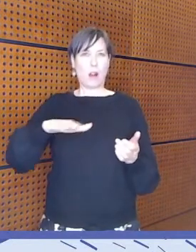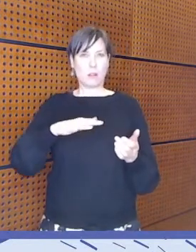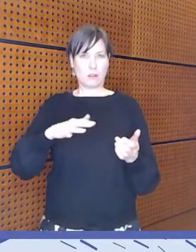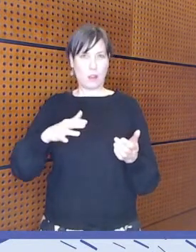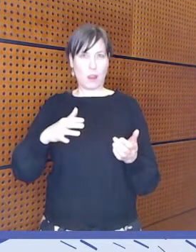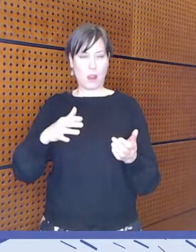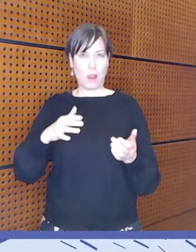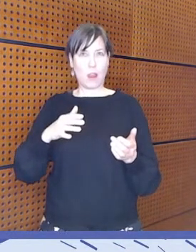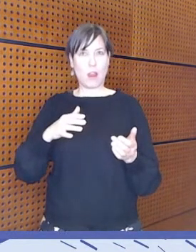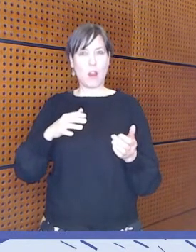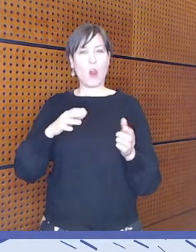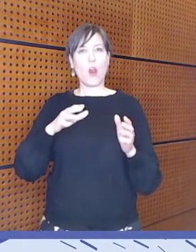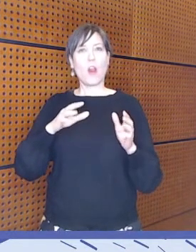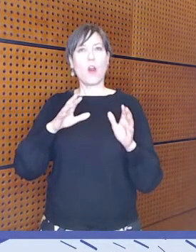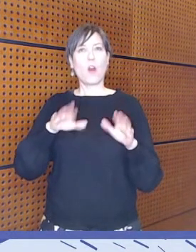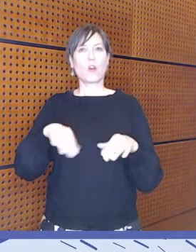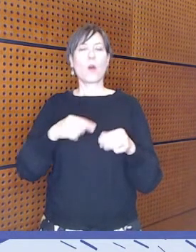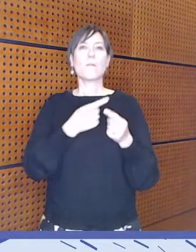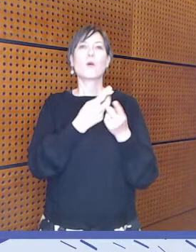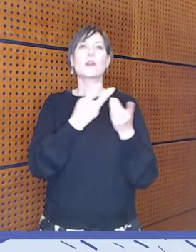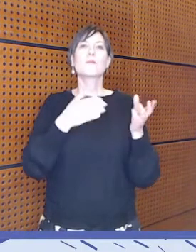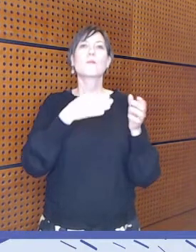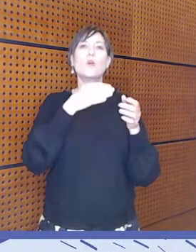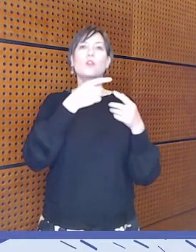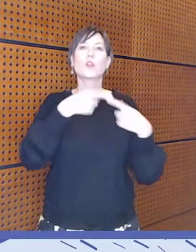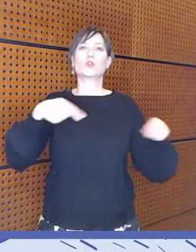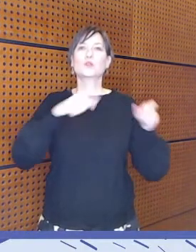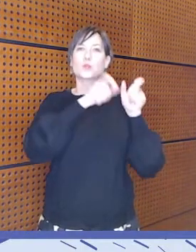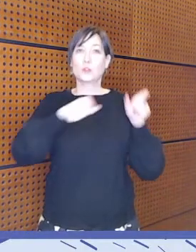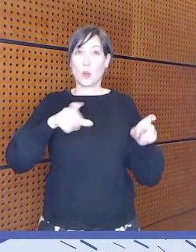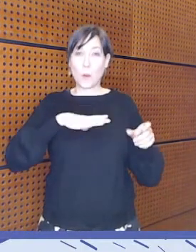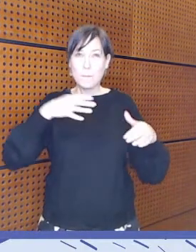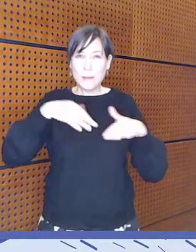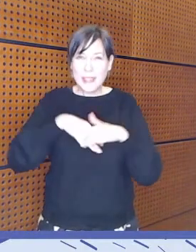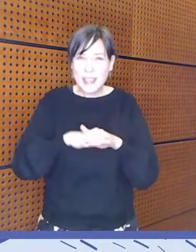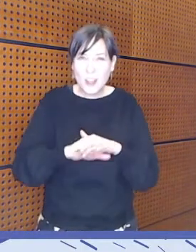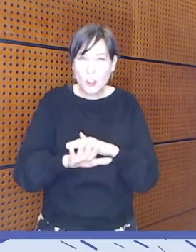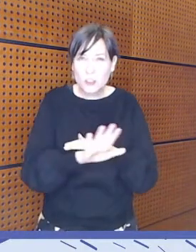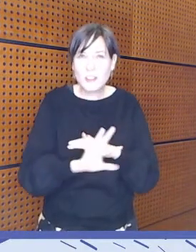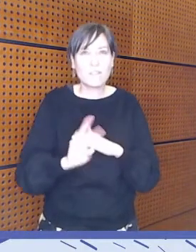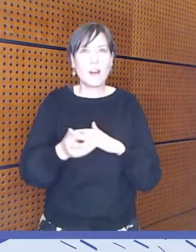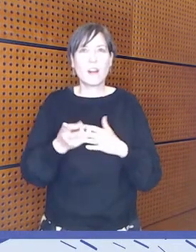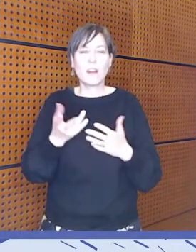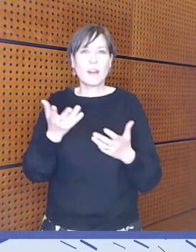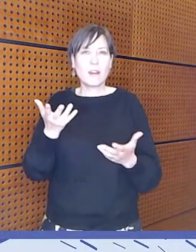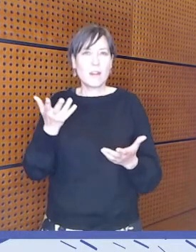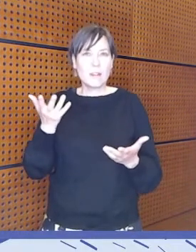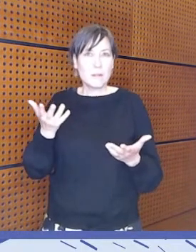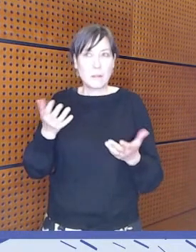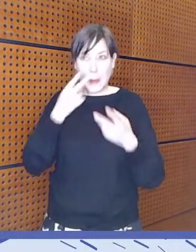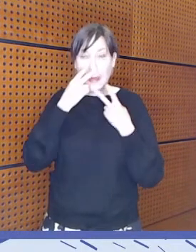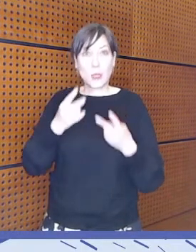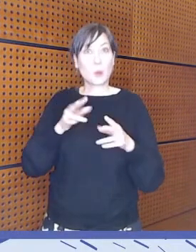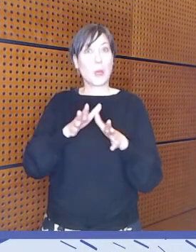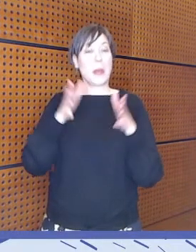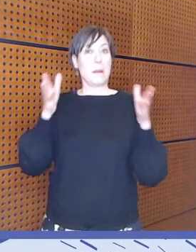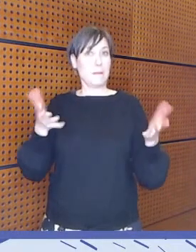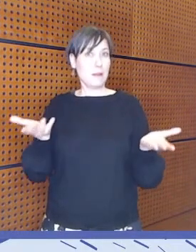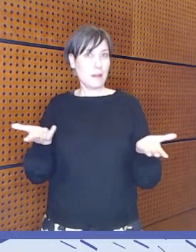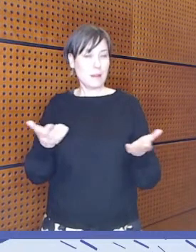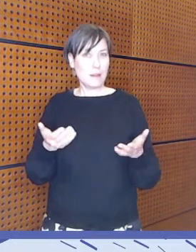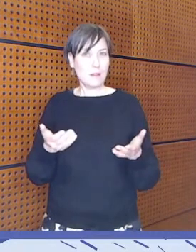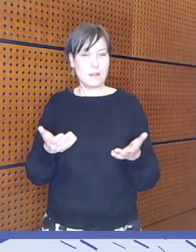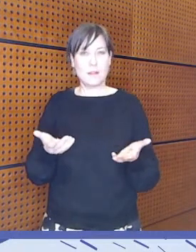piilossa? Ehkä tähän vähän jo aikaisemminkin viitattiin, nyt tähän tyyliin, että meillä